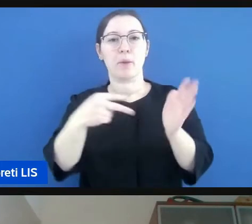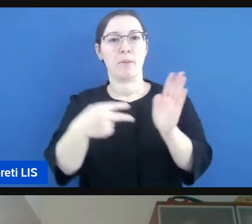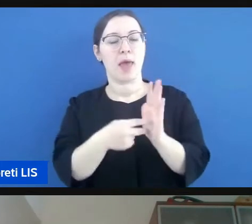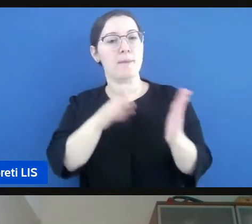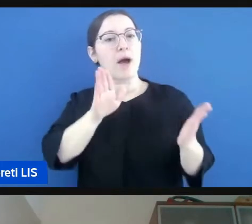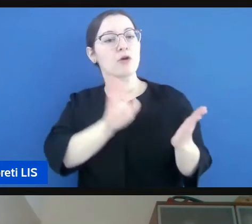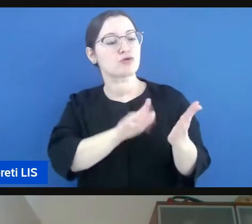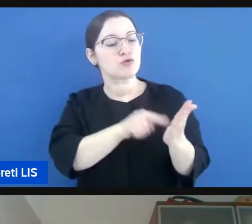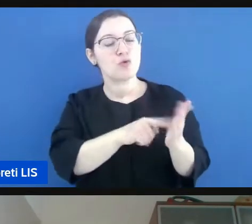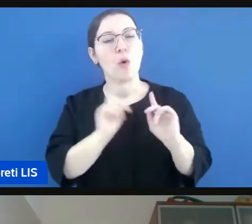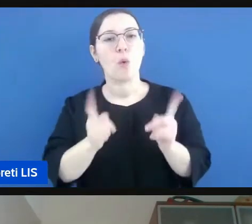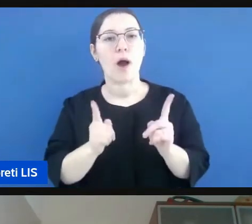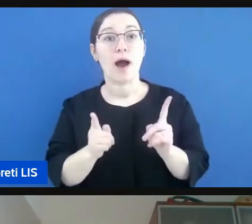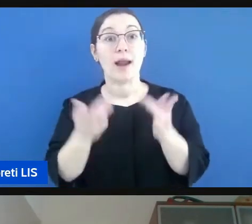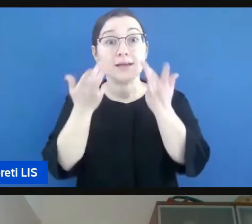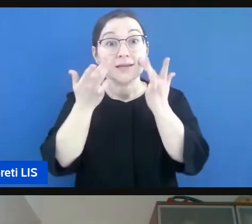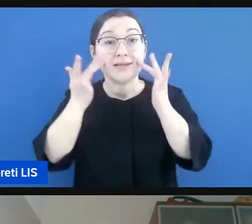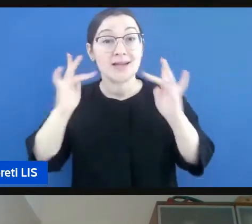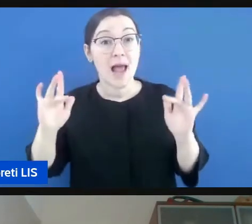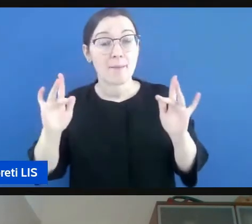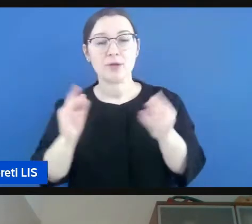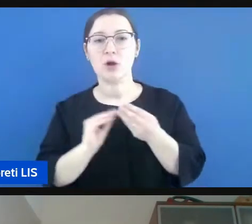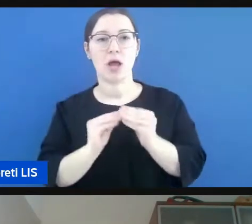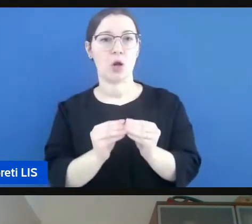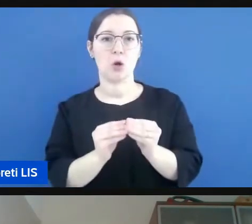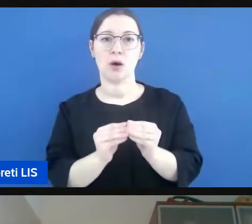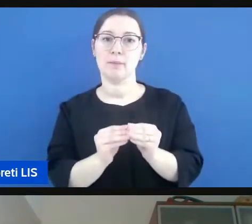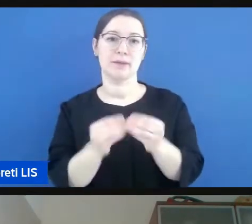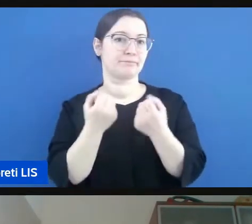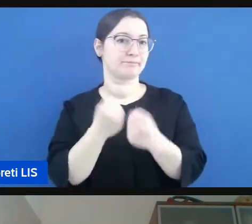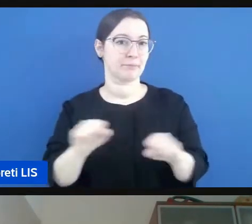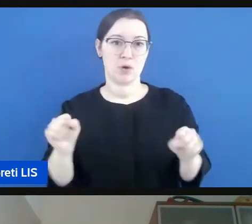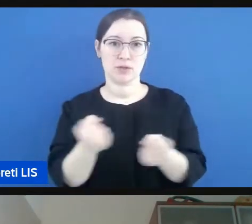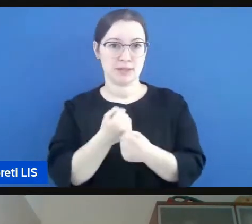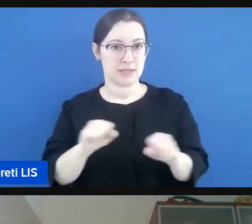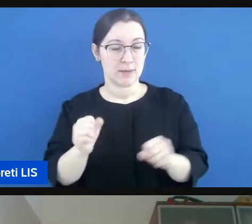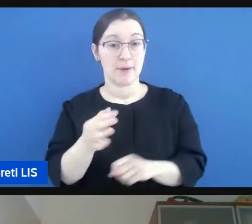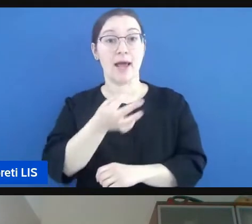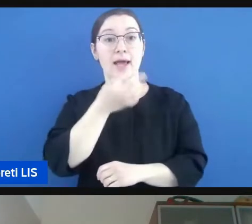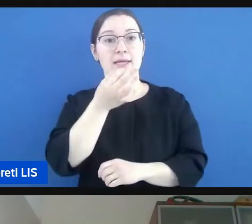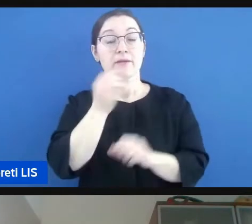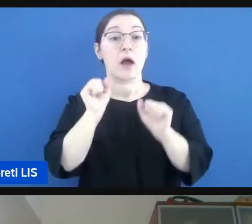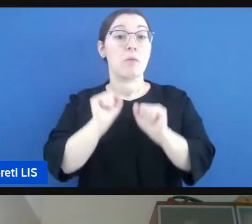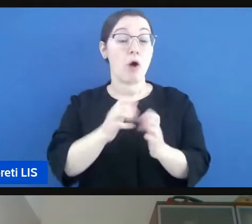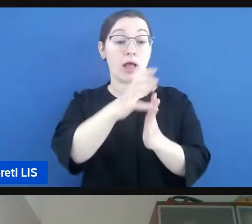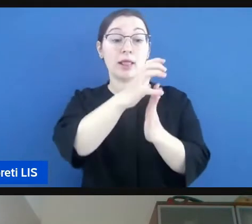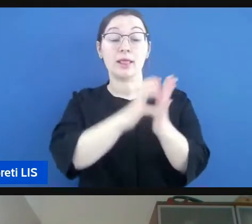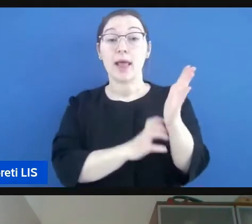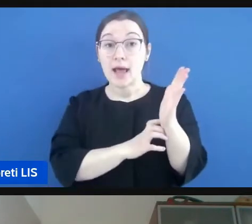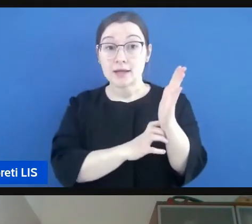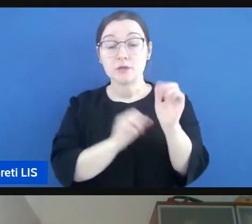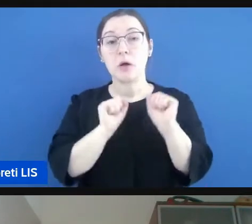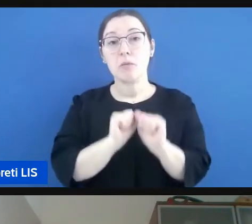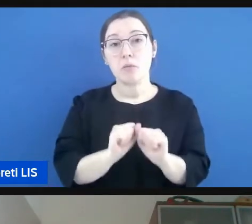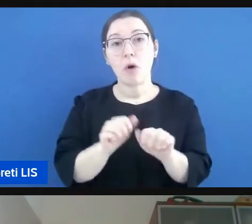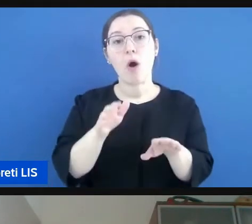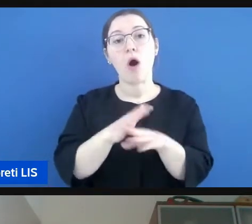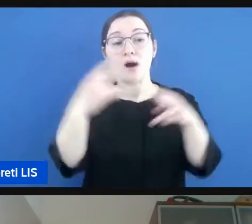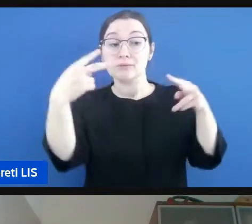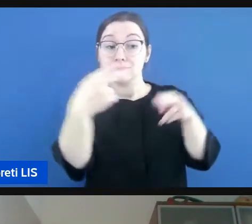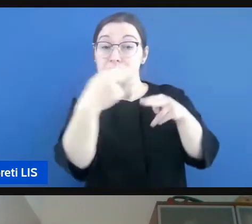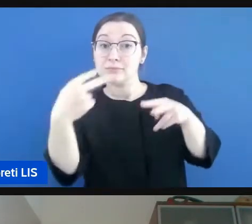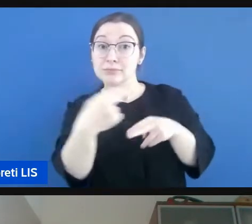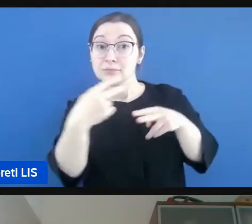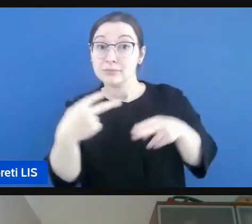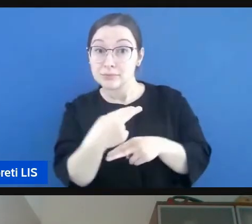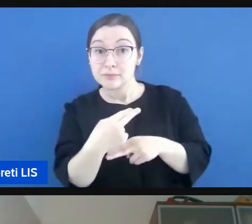lavoro di come si dice di segmentazione del testo e quindi magari domande